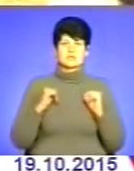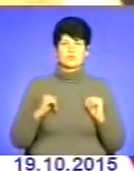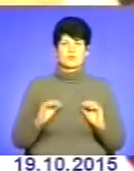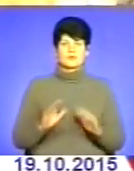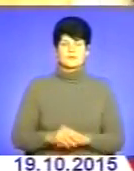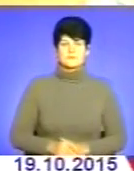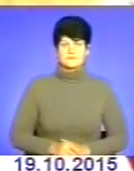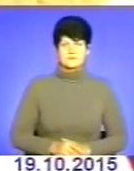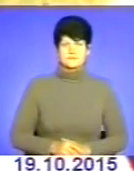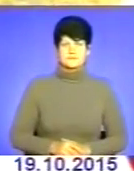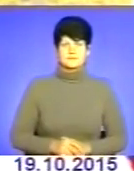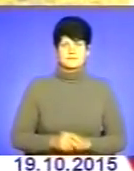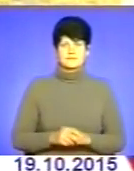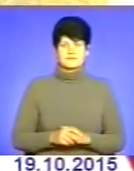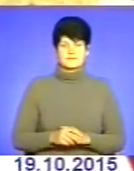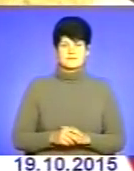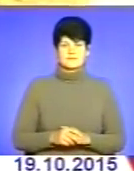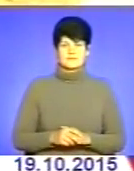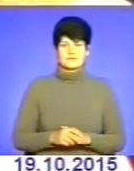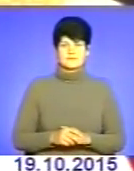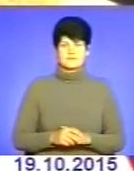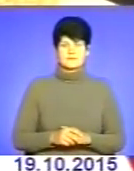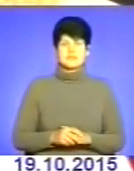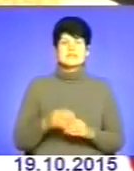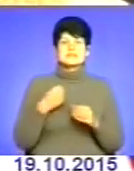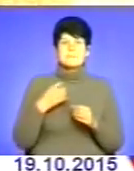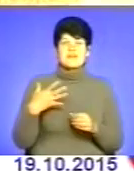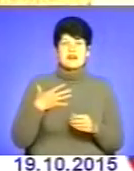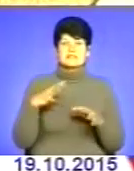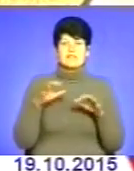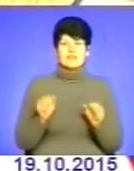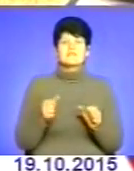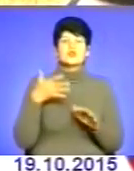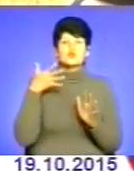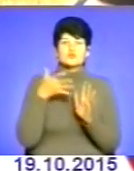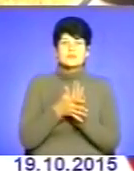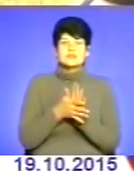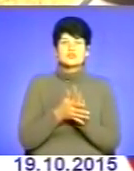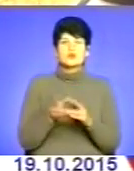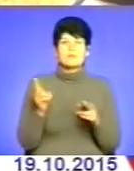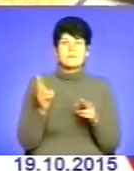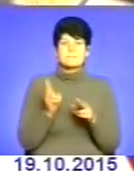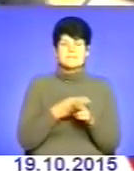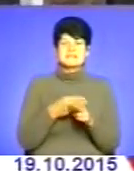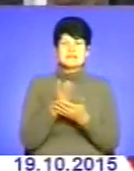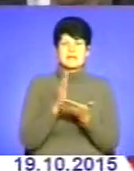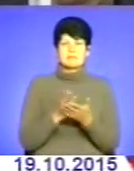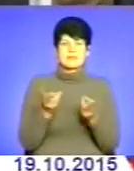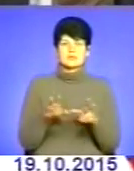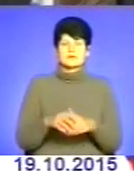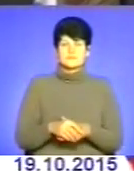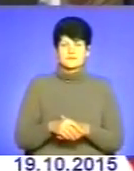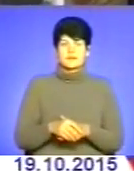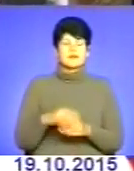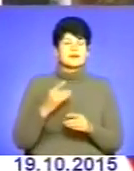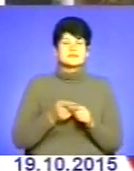Смішнюк, смішнюк А розумієте, що ми мимо з куска хліба? Чи ви не розумієте? Проте